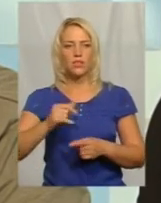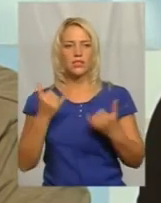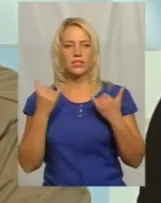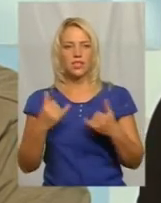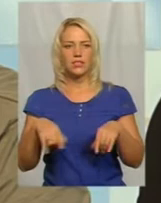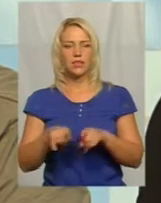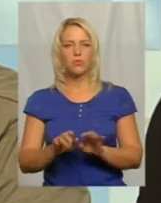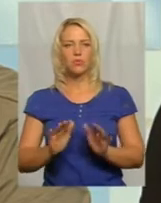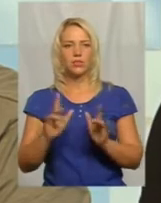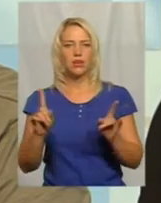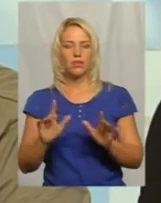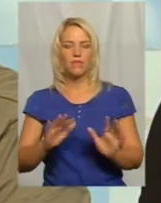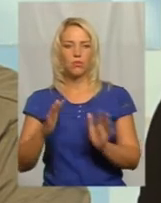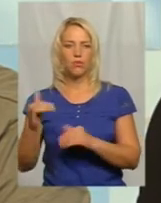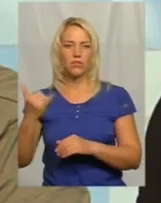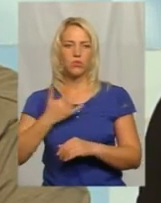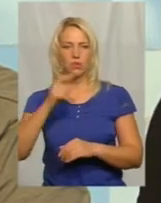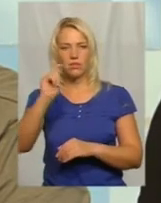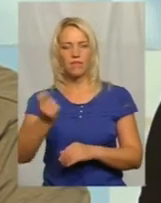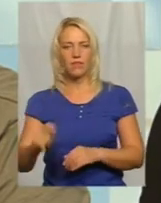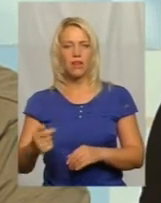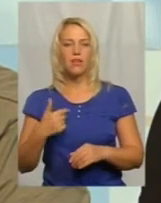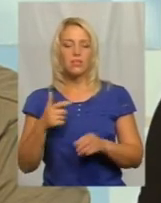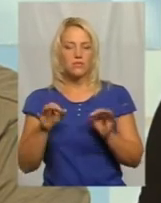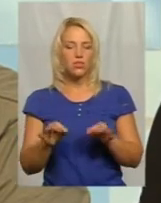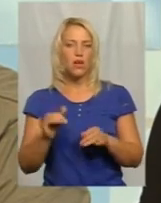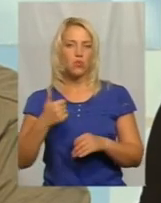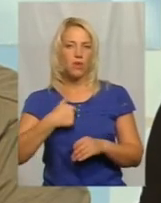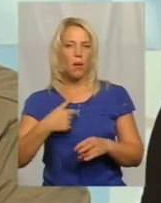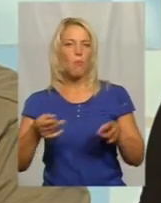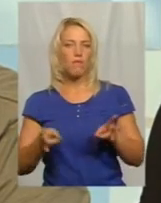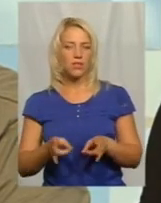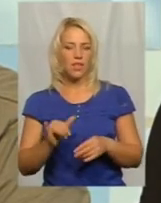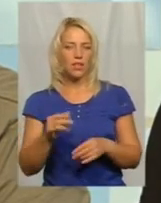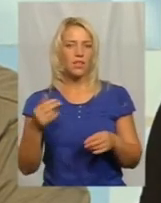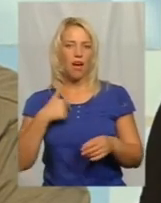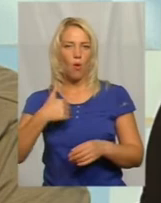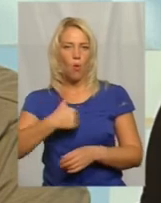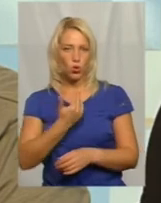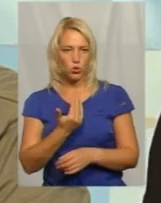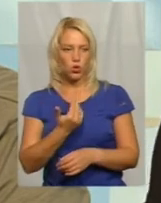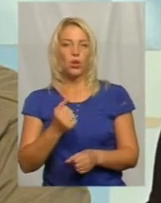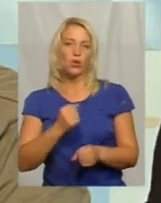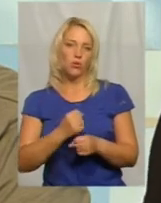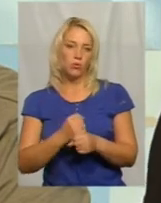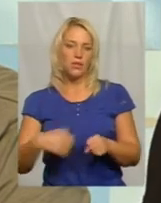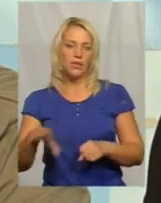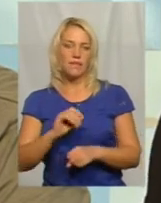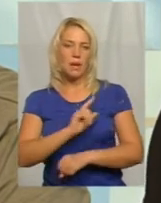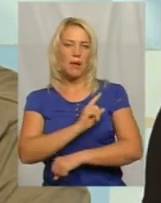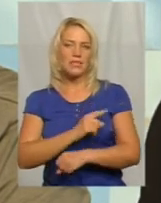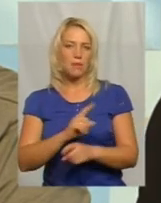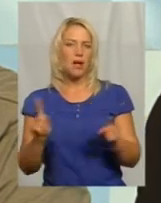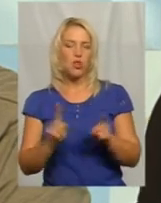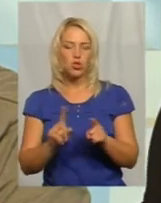події, який зараз відбувається в нас, війна, звичайно, я повинна і хочу робити все максимально для того, щоб